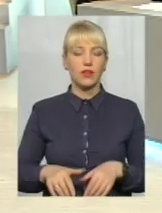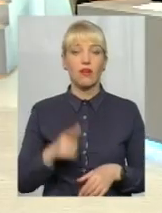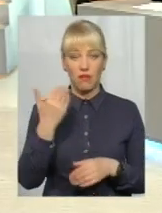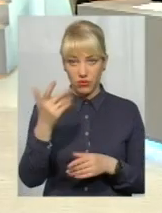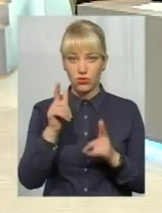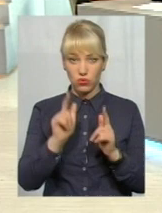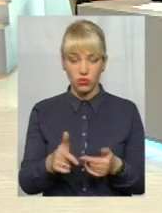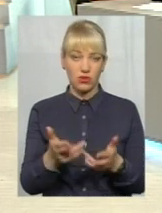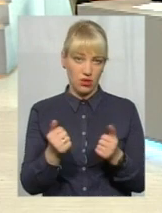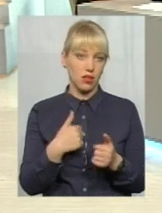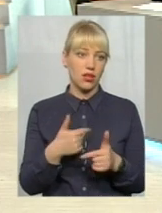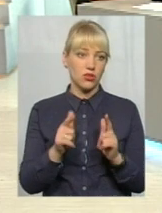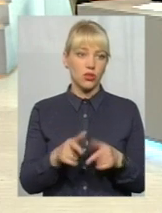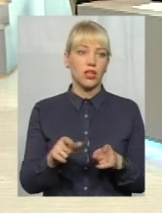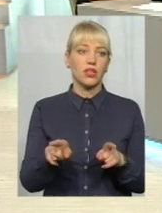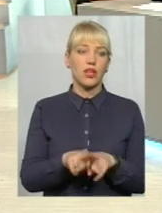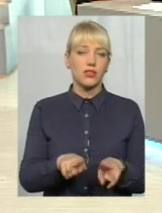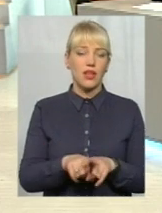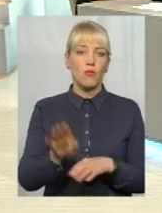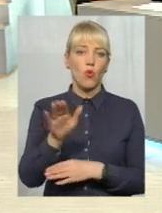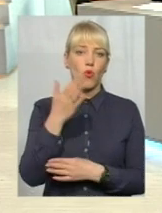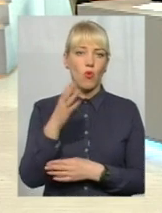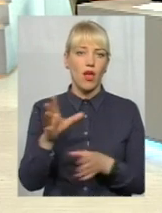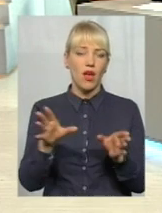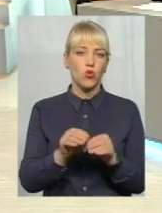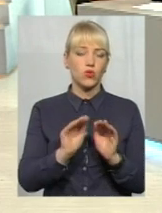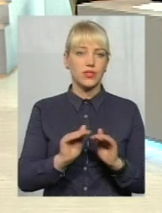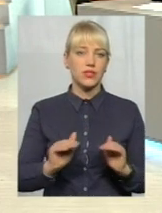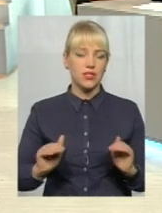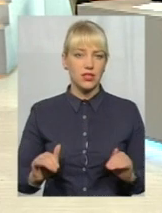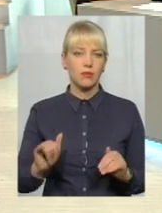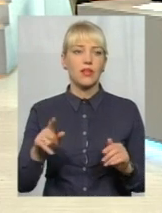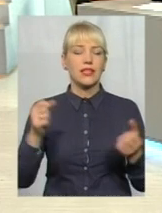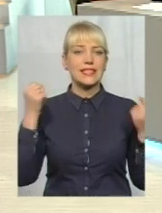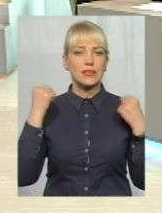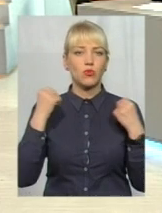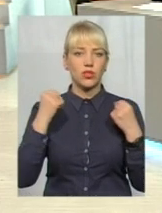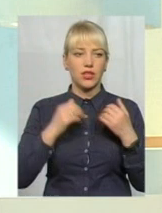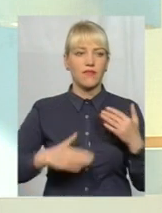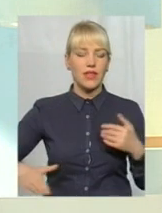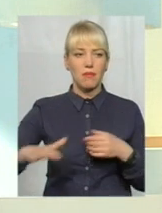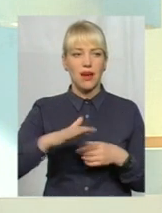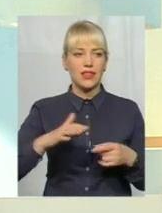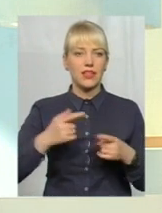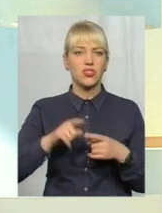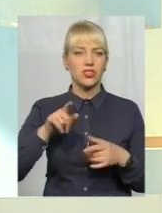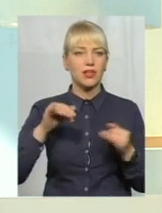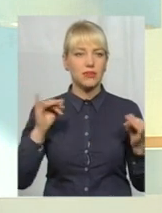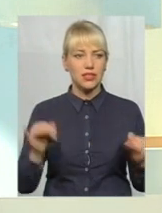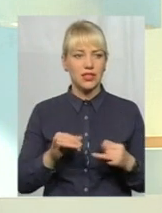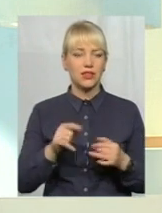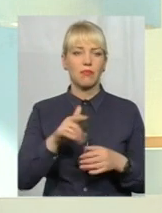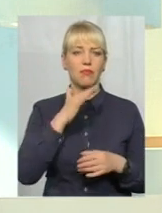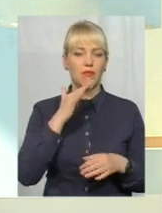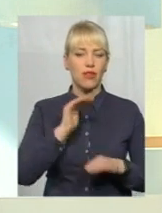Згоден, тому що так само гуляю з дітьми. так само спортивний майданчик дуже інтерактивний. Там дуже багато